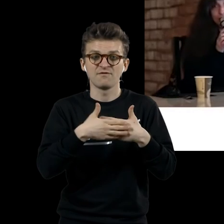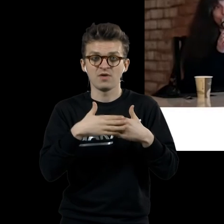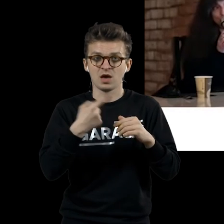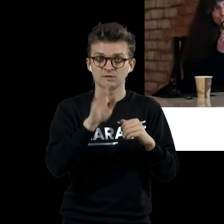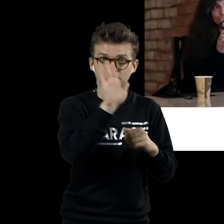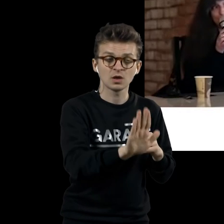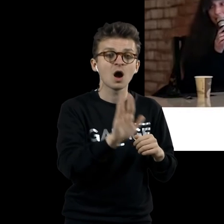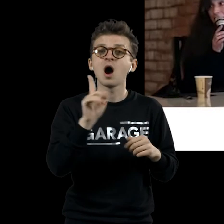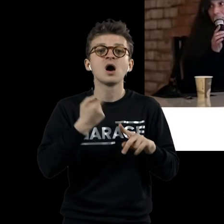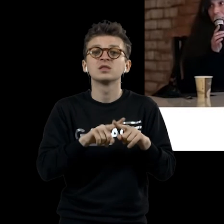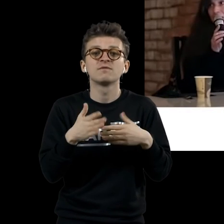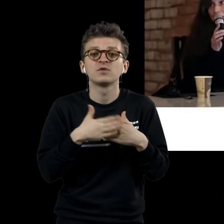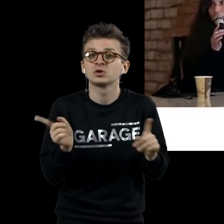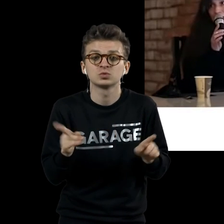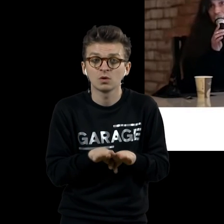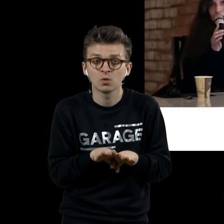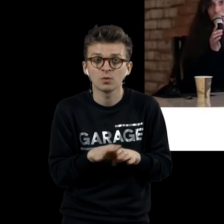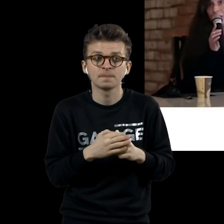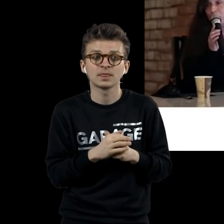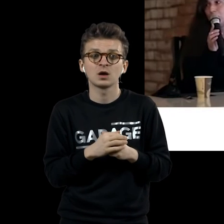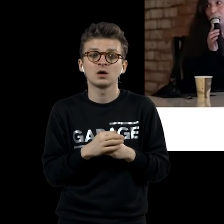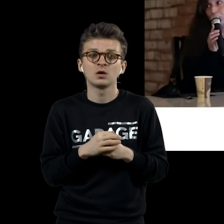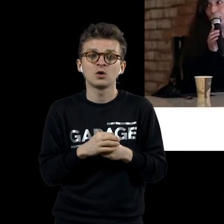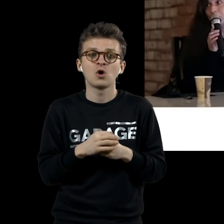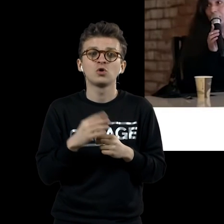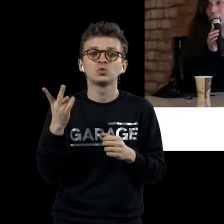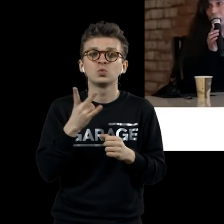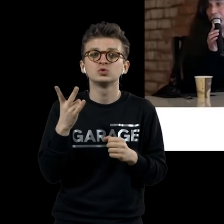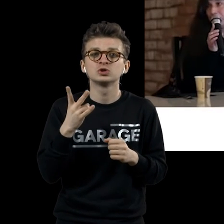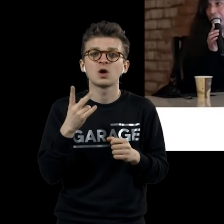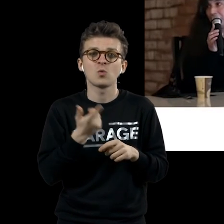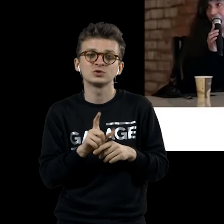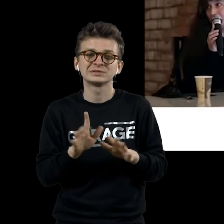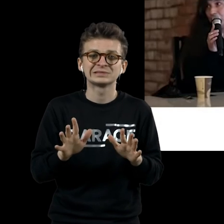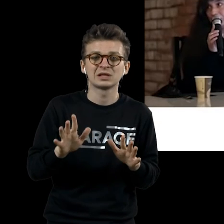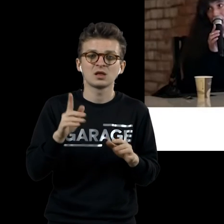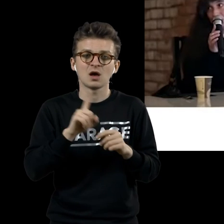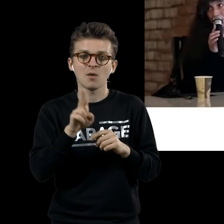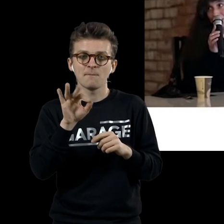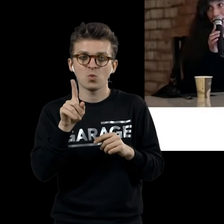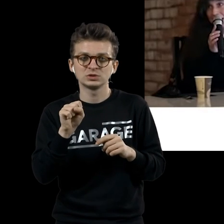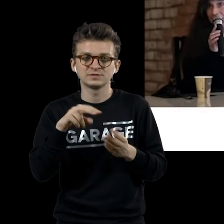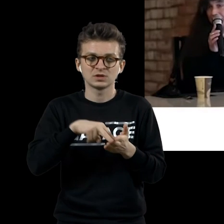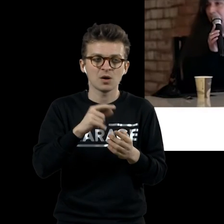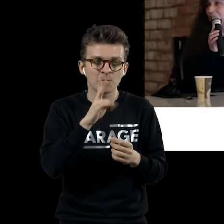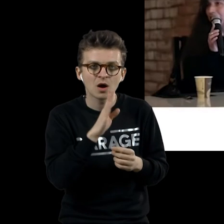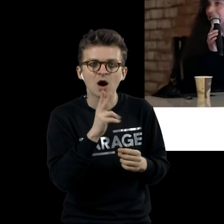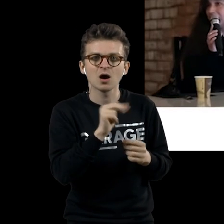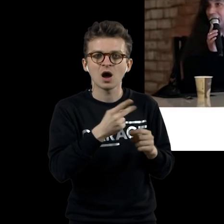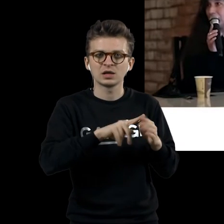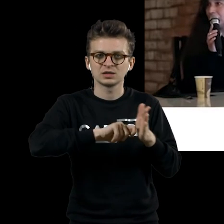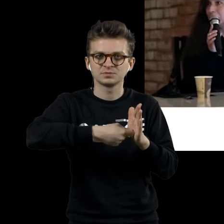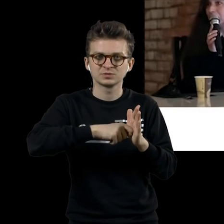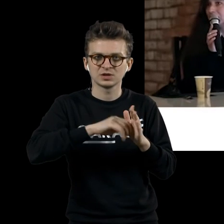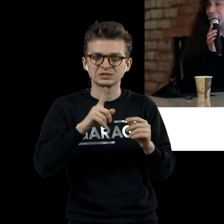зрителю надо стать в крайне щекотливую позу в Уайора, который подсматривает в замочную скважину. Поэтому другие